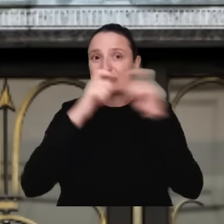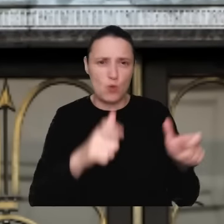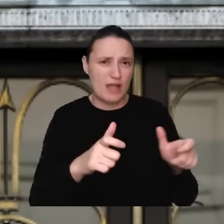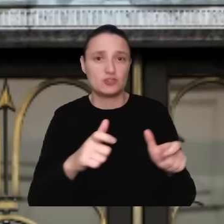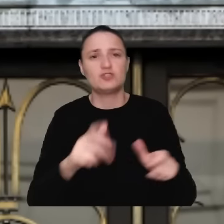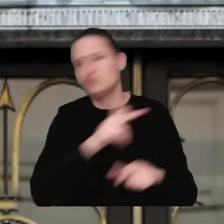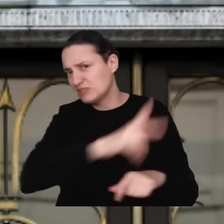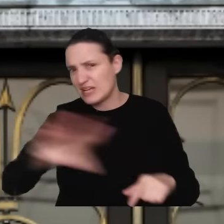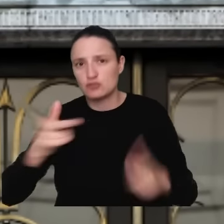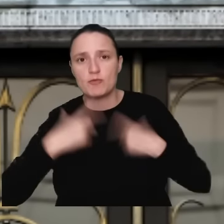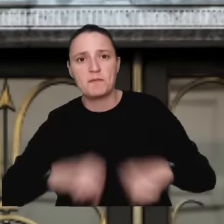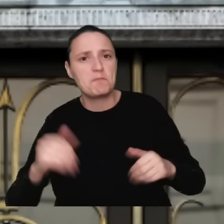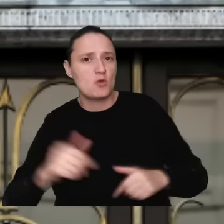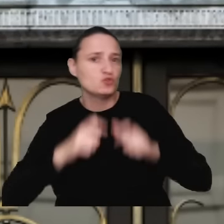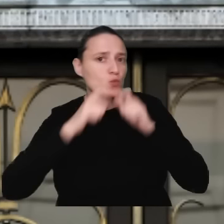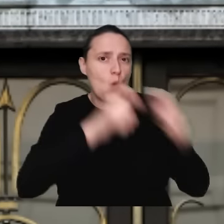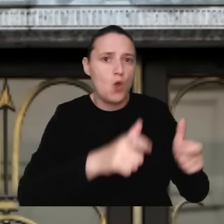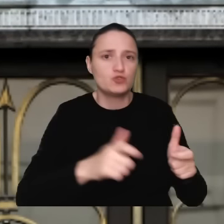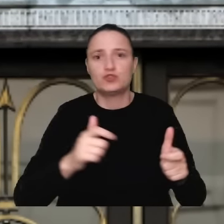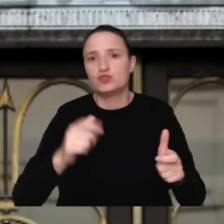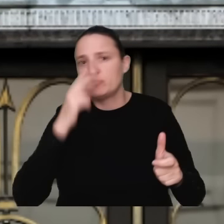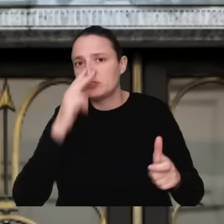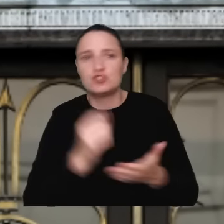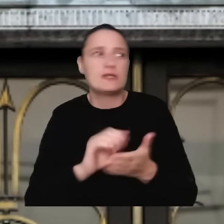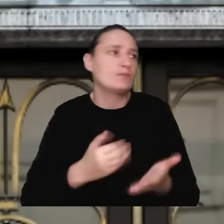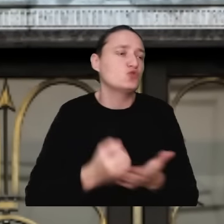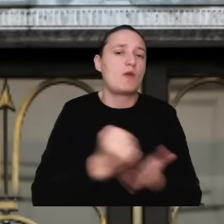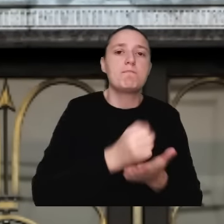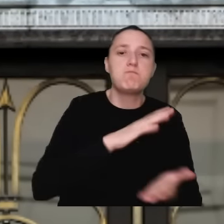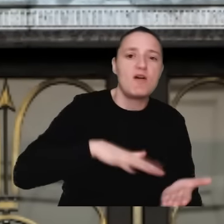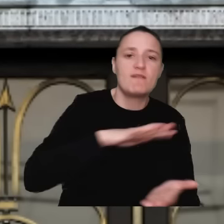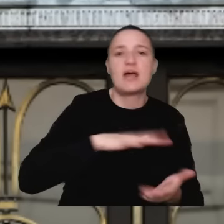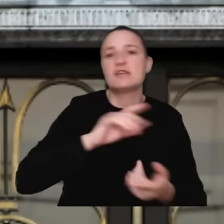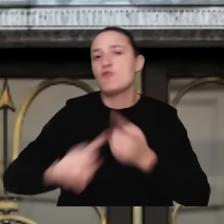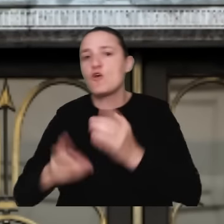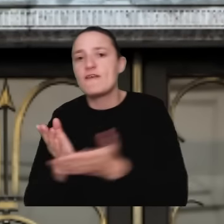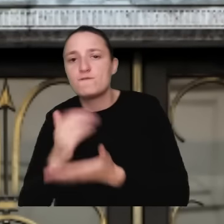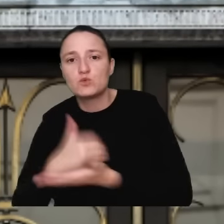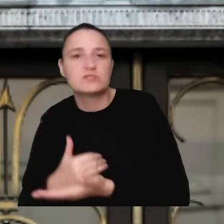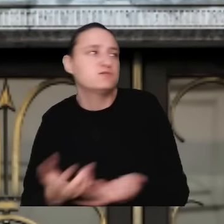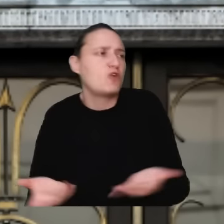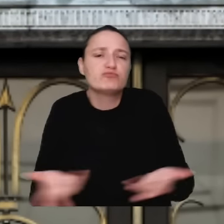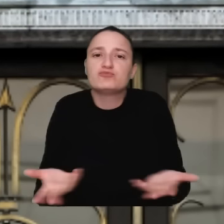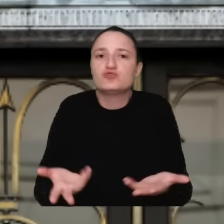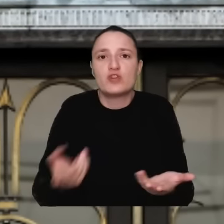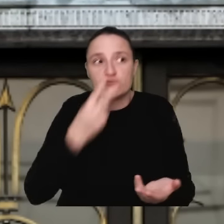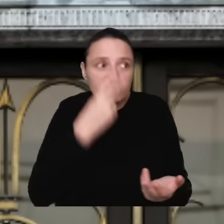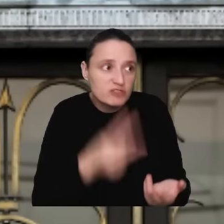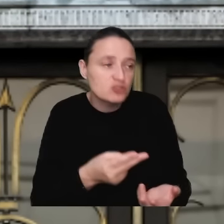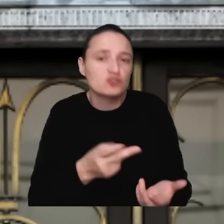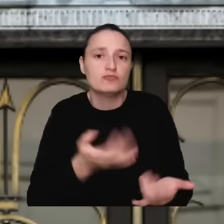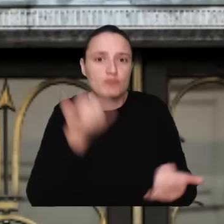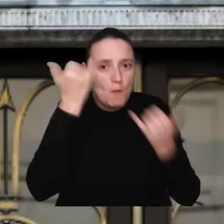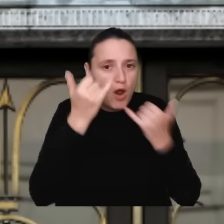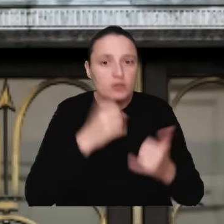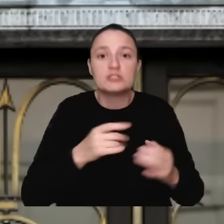informacje o nadużyciach. Czy to w powiatach, w gminach, w województwie, gdziekolwiek sięgają macki